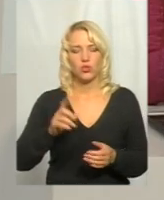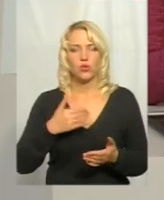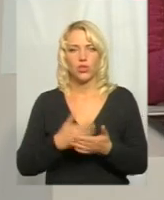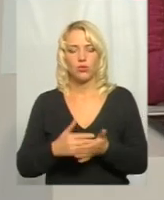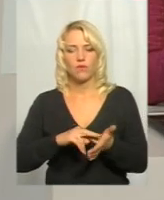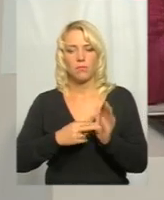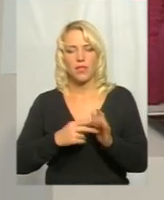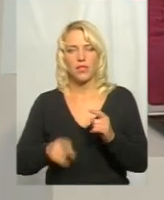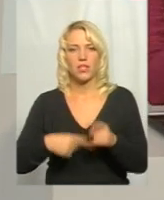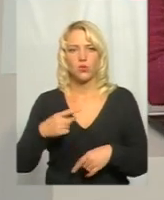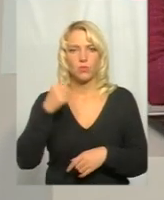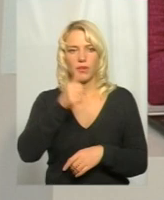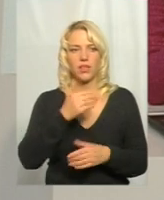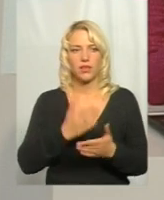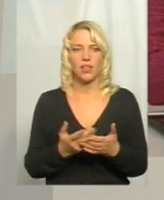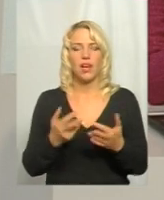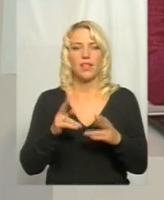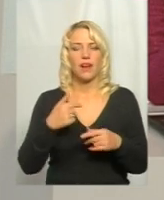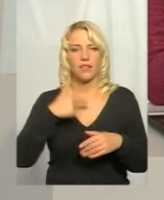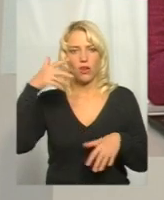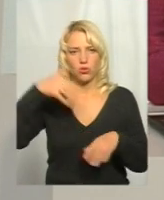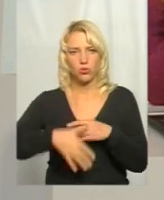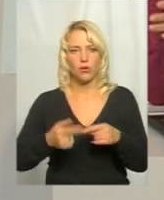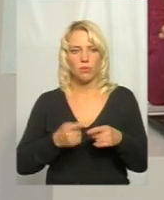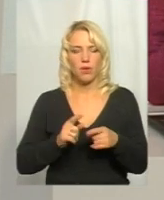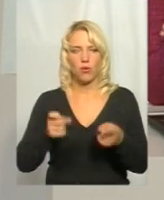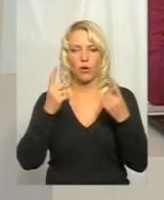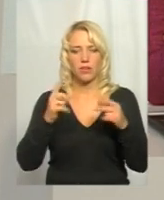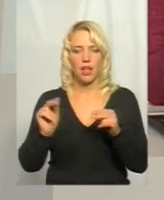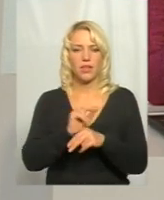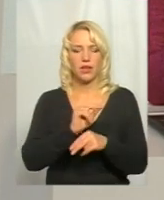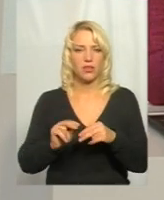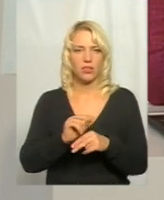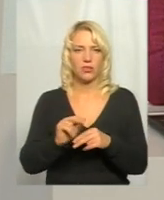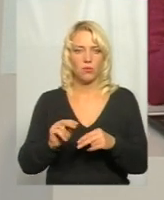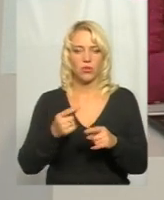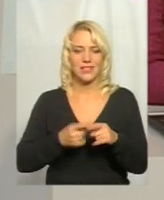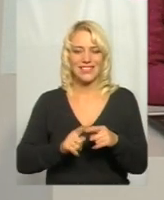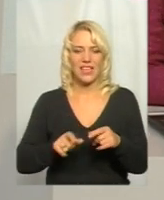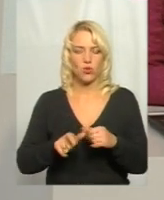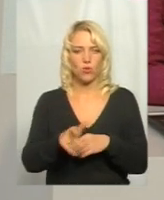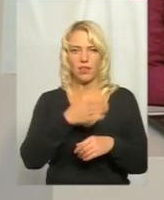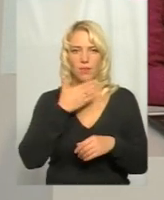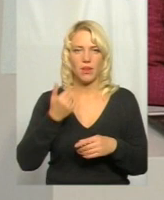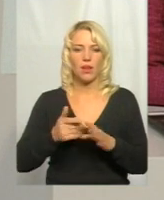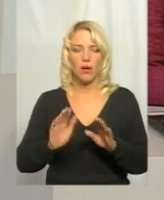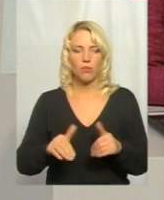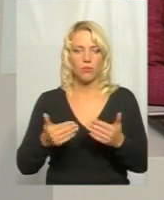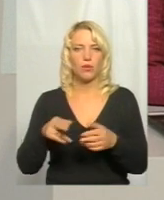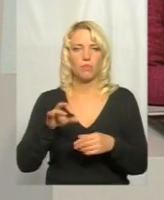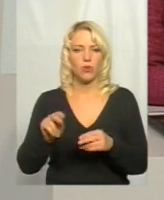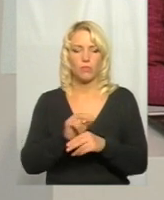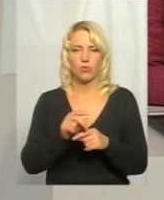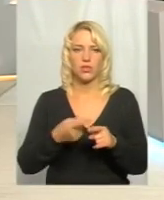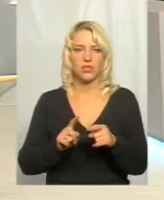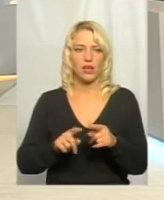наступний рік уже є. Тобто, я правильно розумію, що про капітальний ремонт цієї дороги не йдеться? Ні, пропозицій по ремонту даної